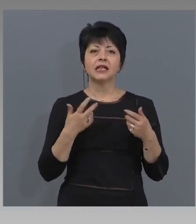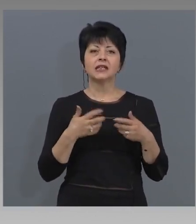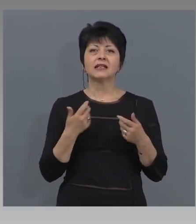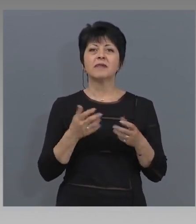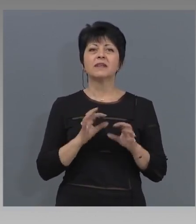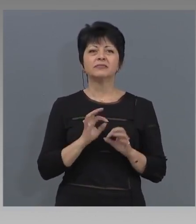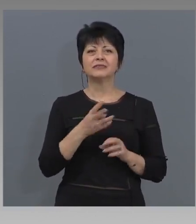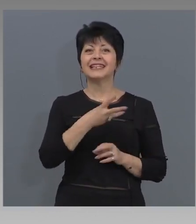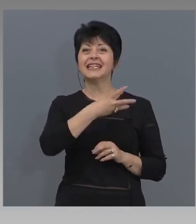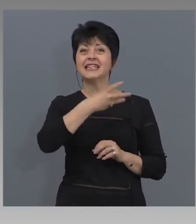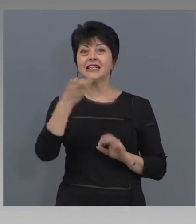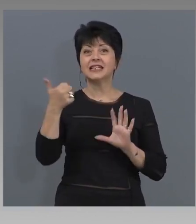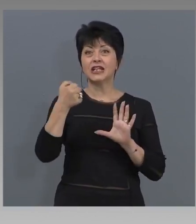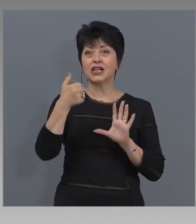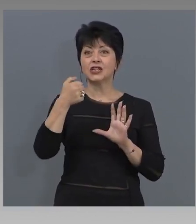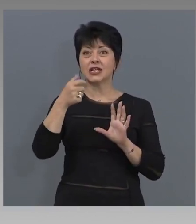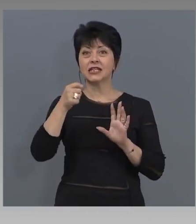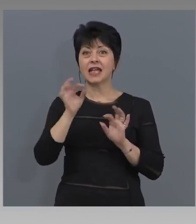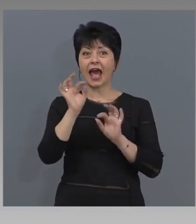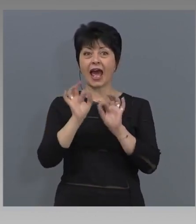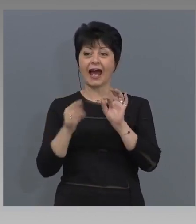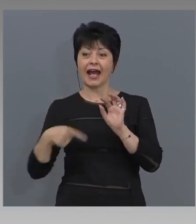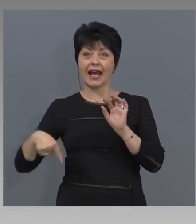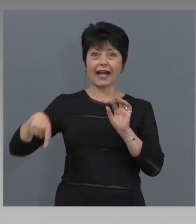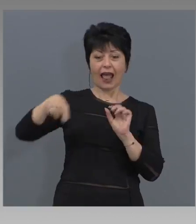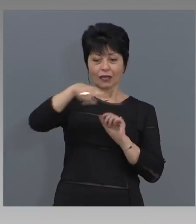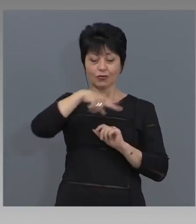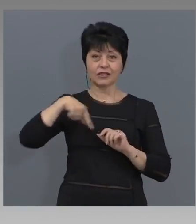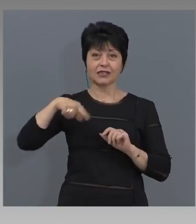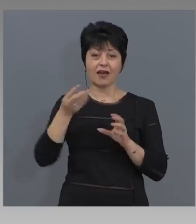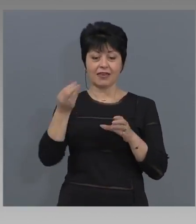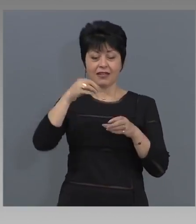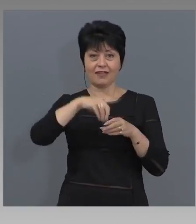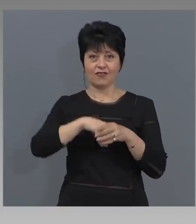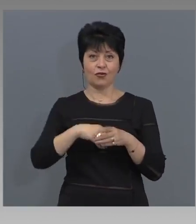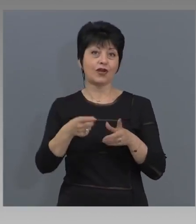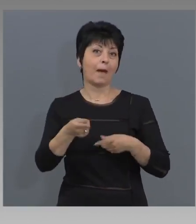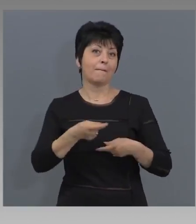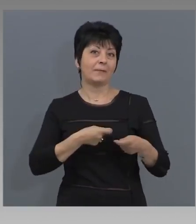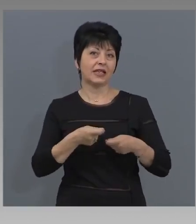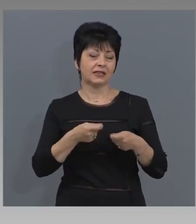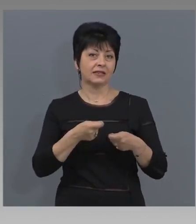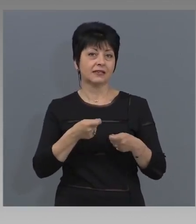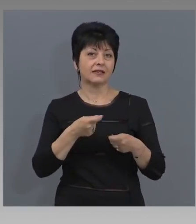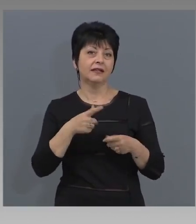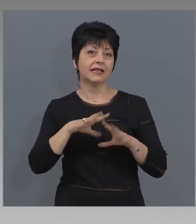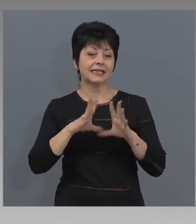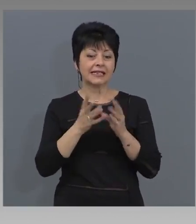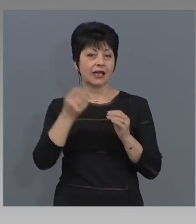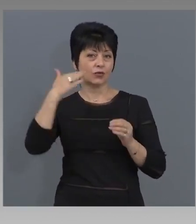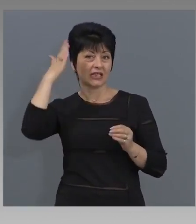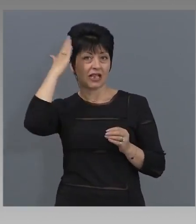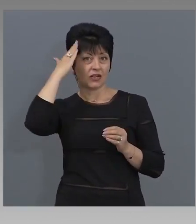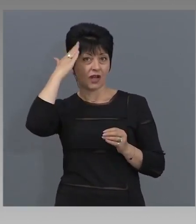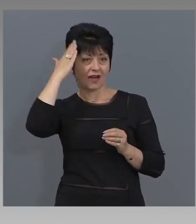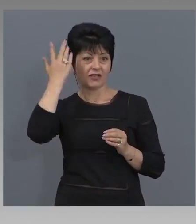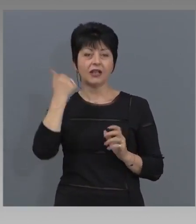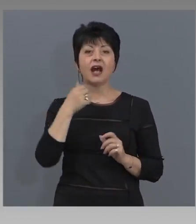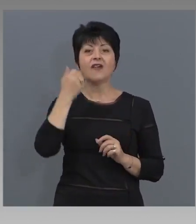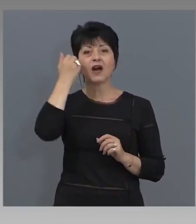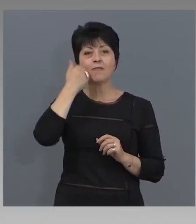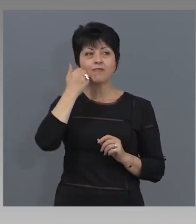360 градуса включен бизнеса с държавата, в полза на